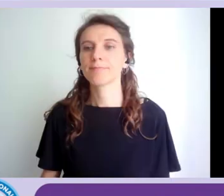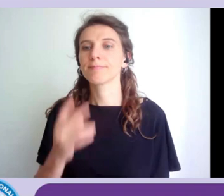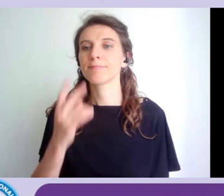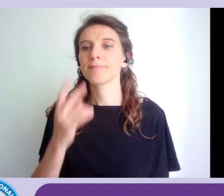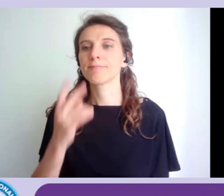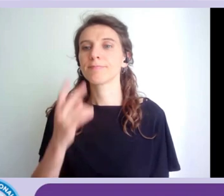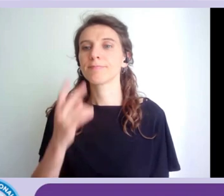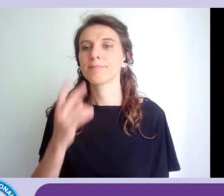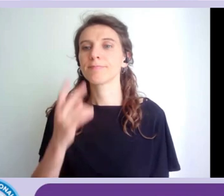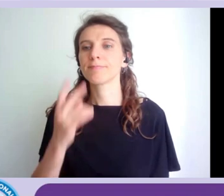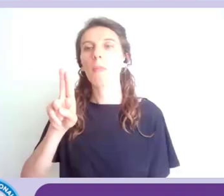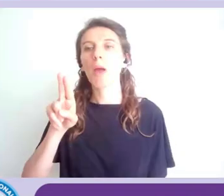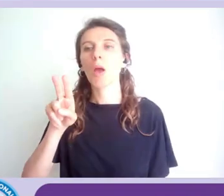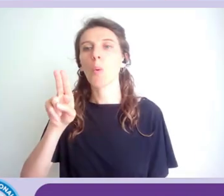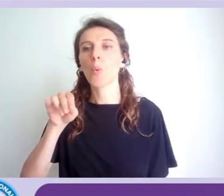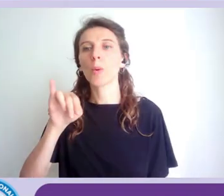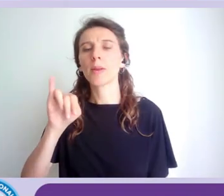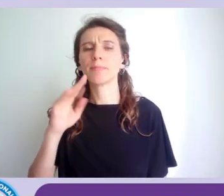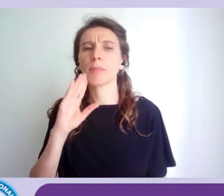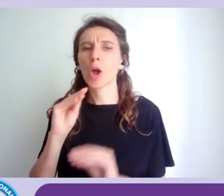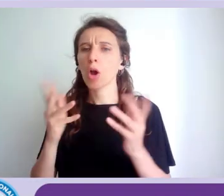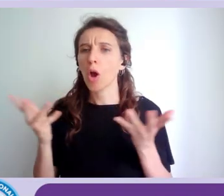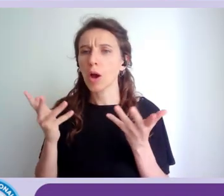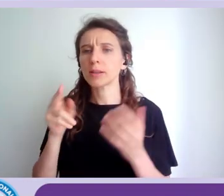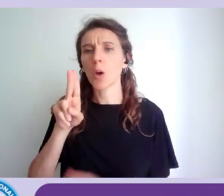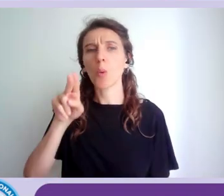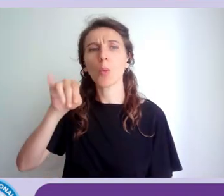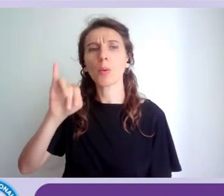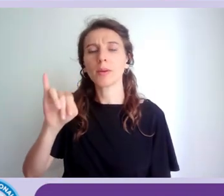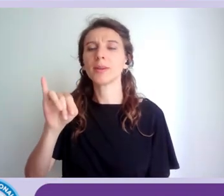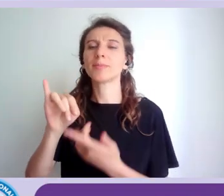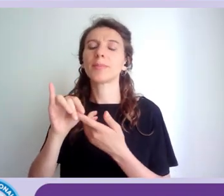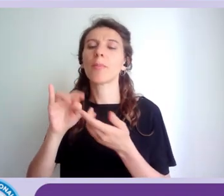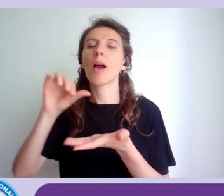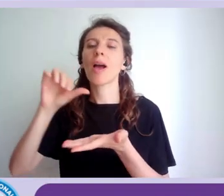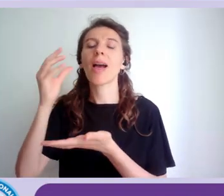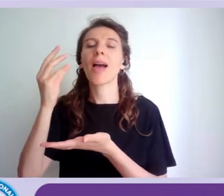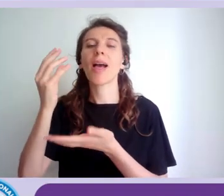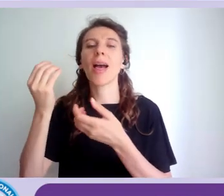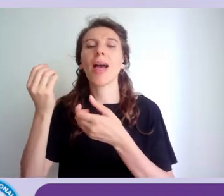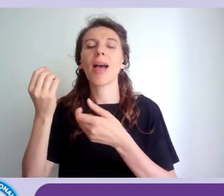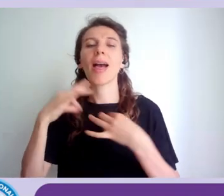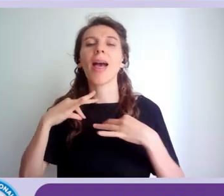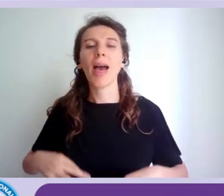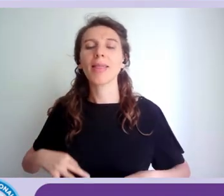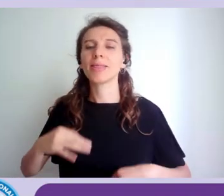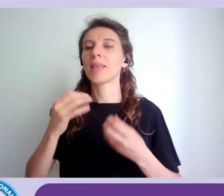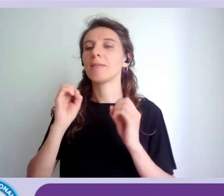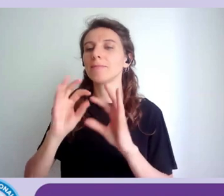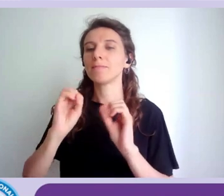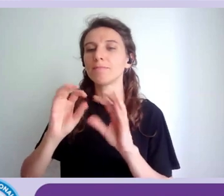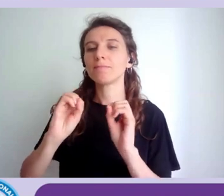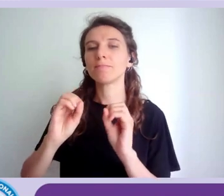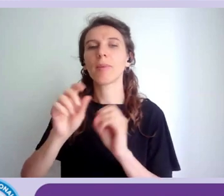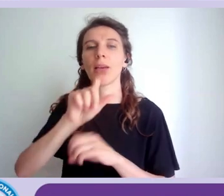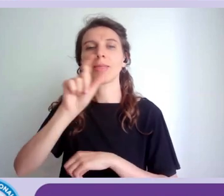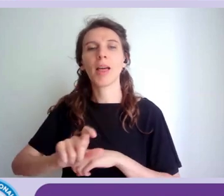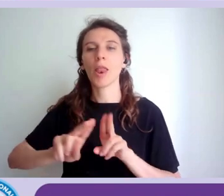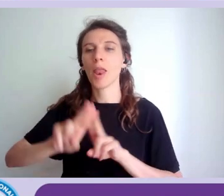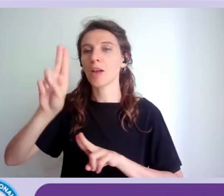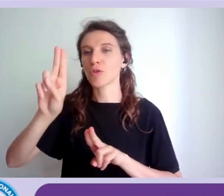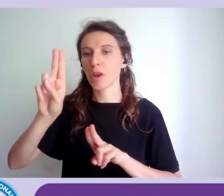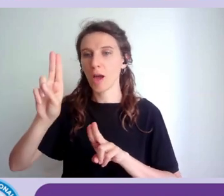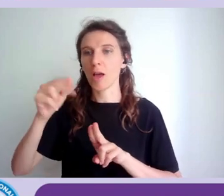vado abbastanza veloce uni è l'ente di normazione italiano nazionale che ha compiuto